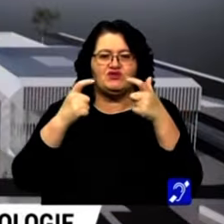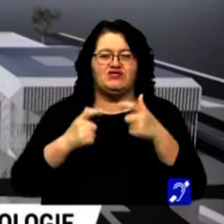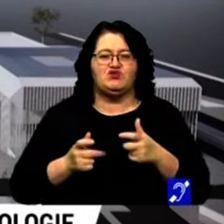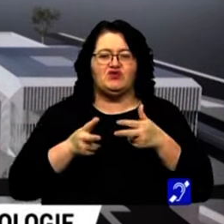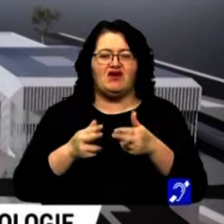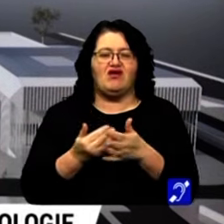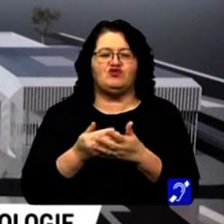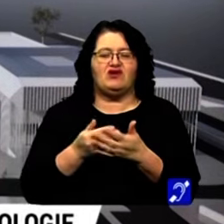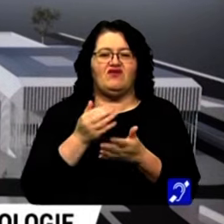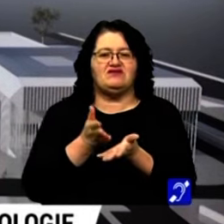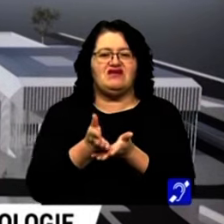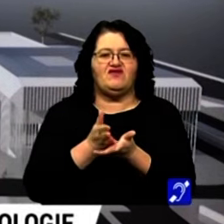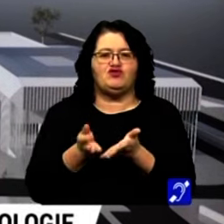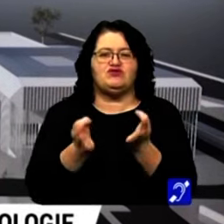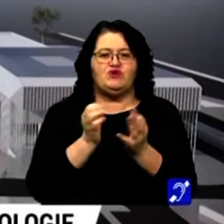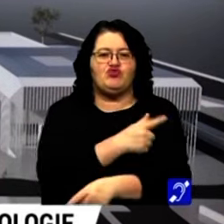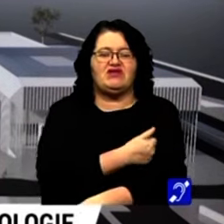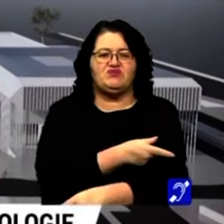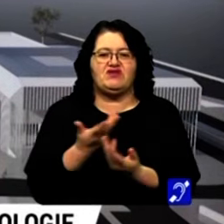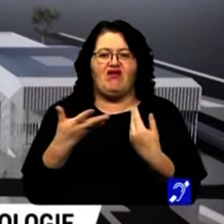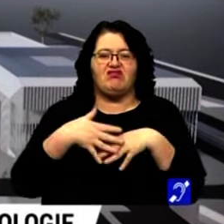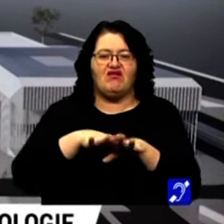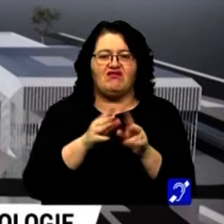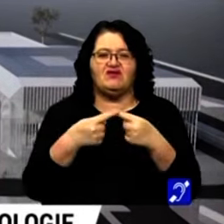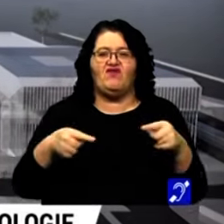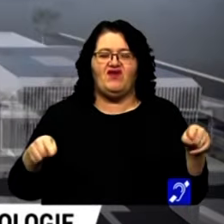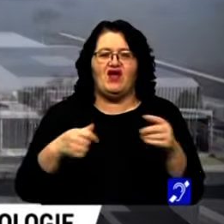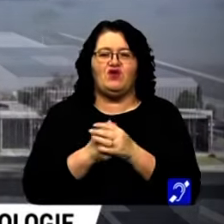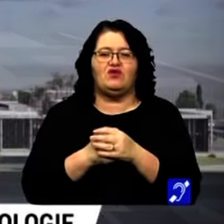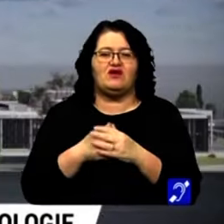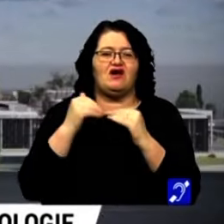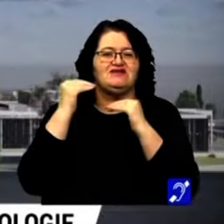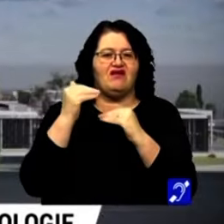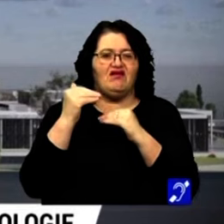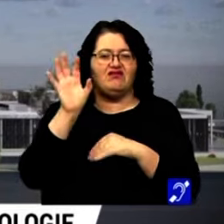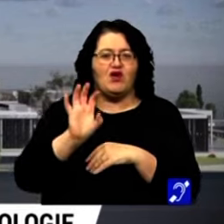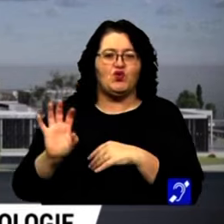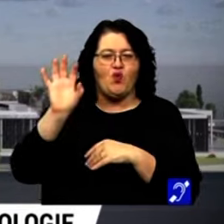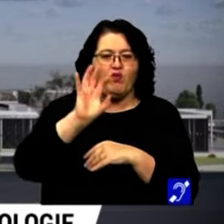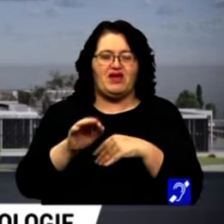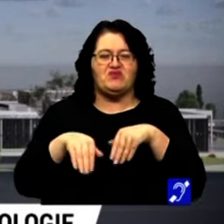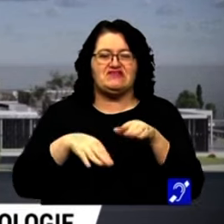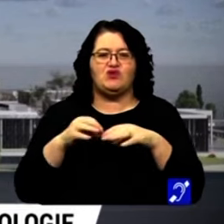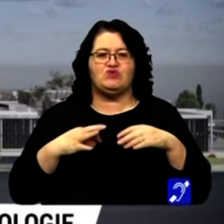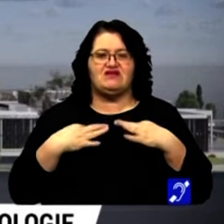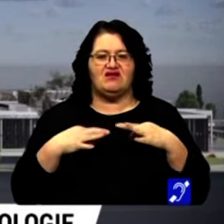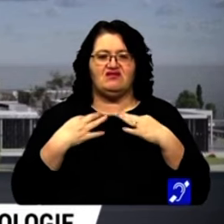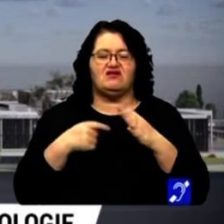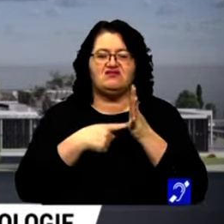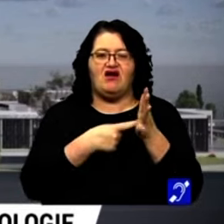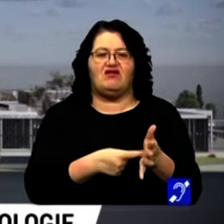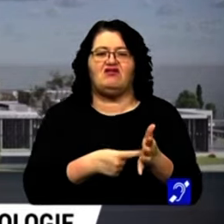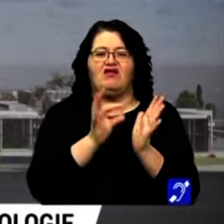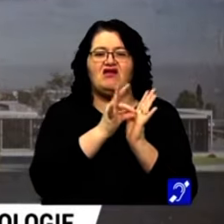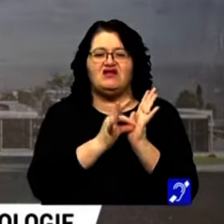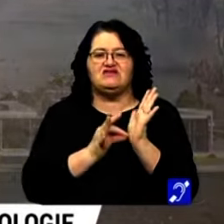oncologic ce va furniza servicii spitalicești integrate și multidisciplinare la standarde europene. Ministerul Sănătății a prezentat lista finală a spitalelor